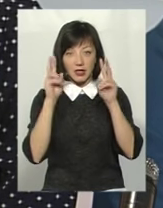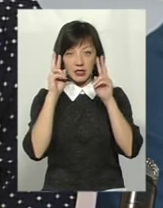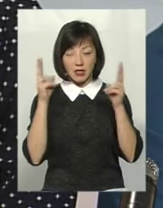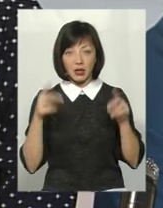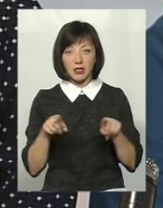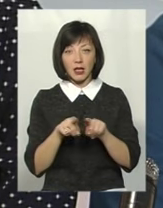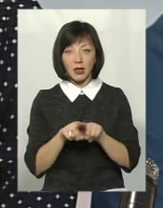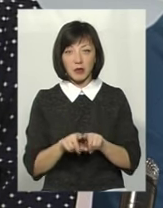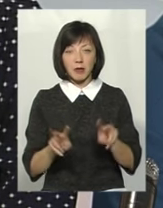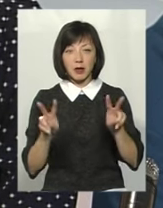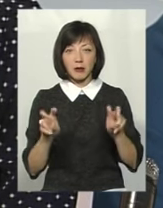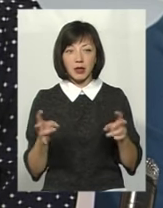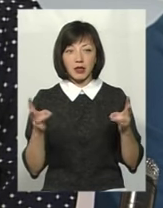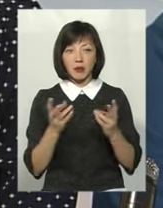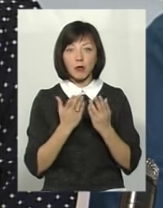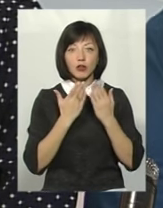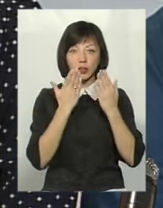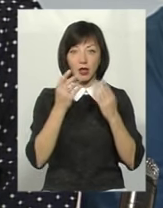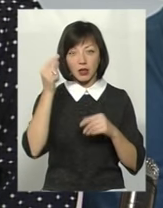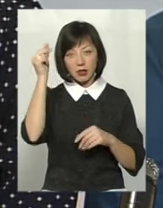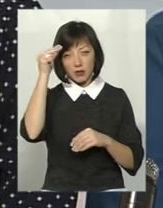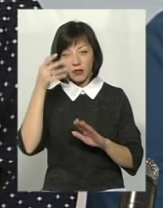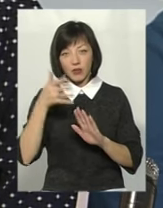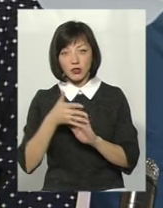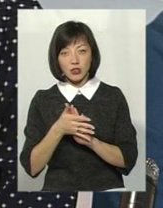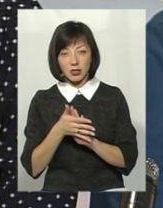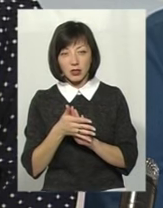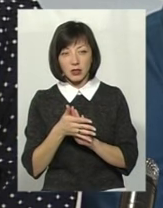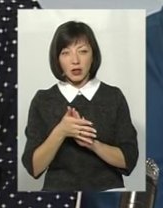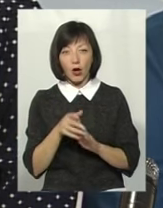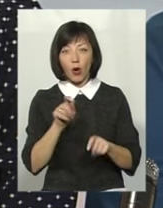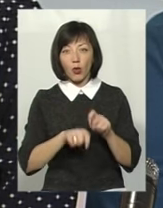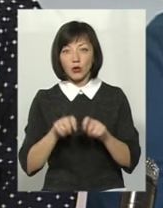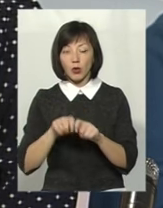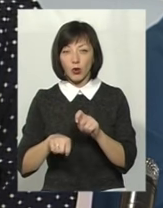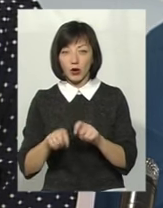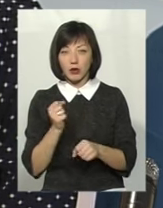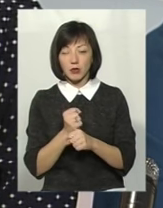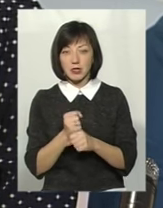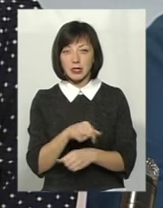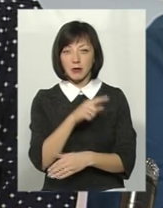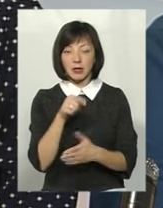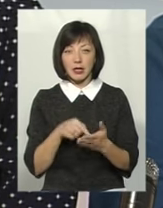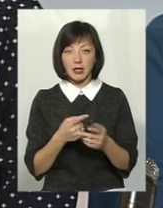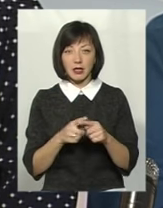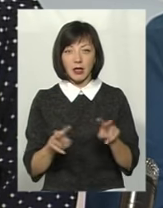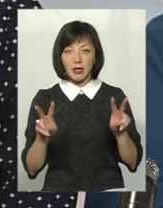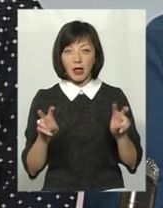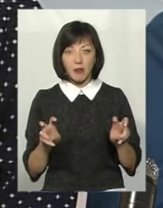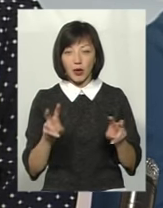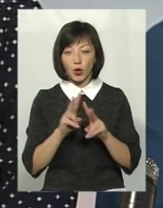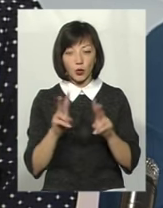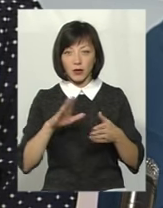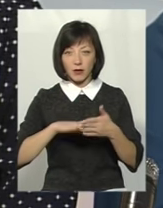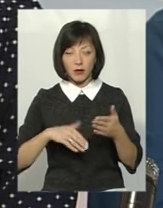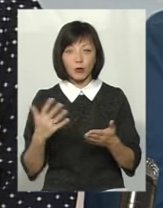такий предмет, що треба прочитати, вивчити на пам'ять. з контрольних робіт, запитання з цієї теми ніхто не виключав